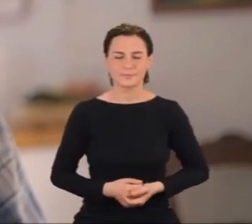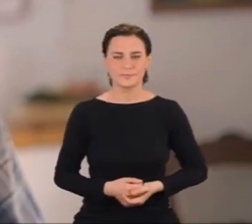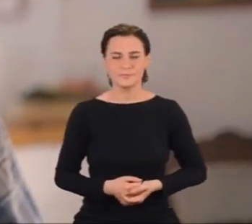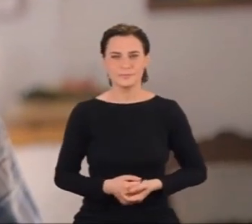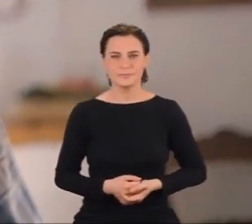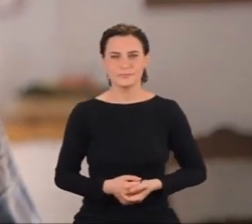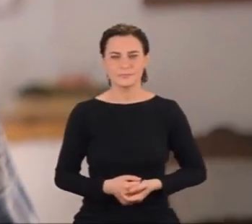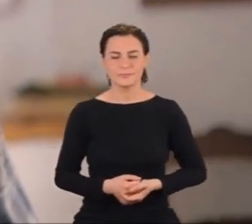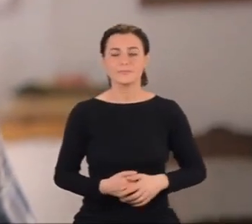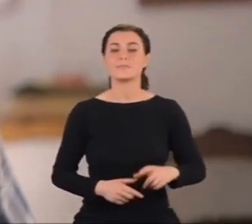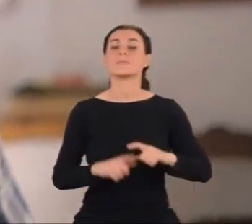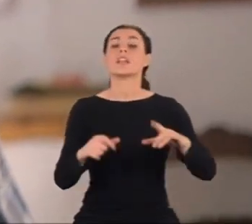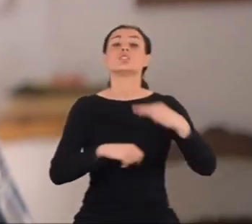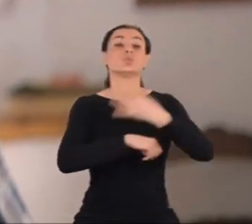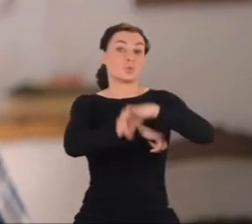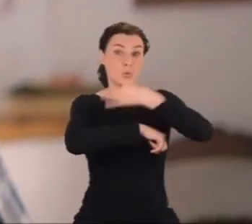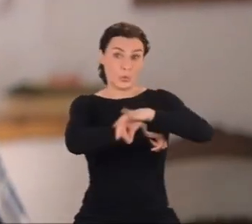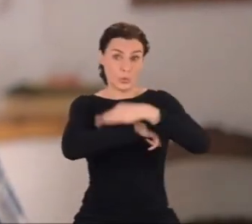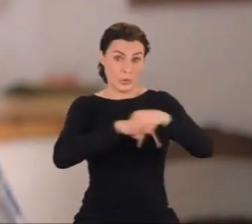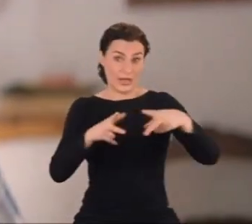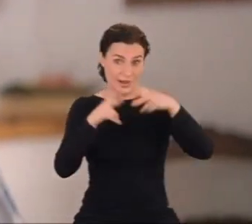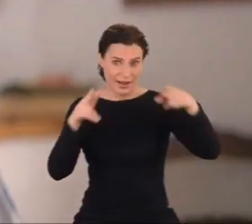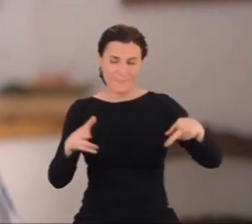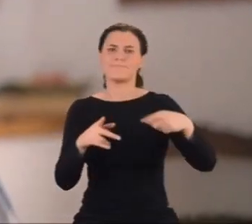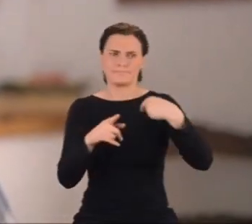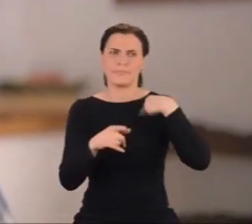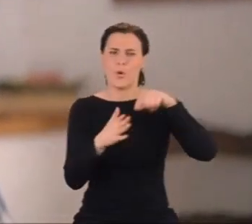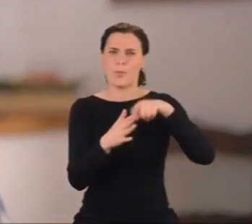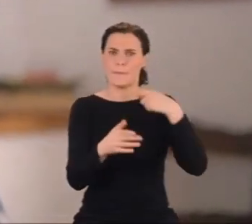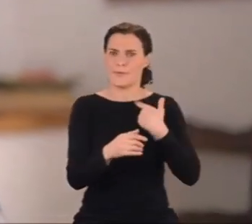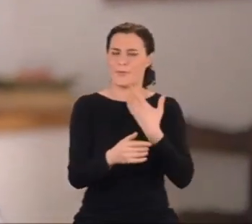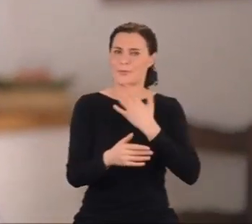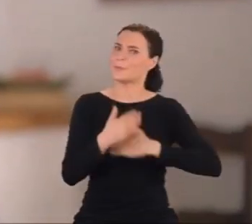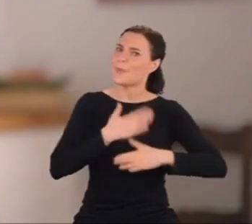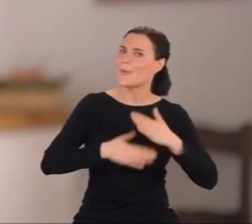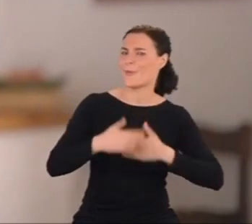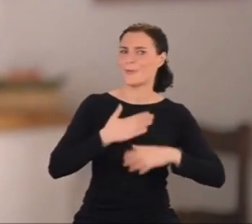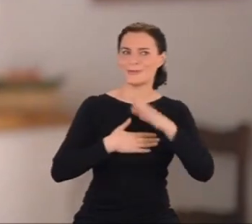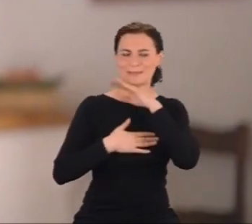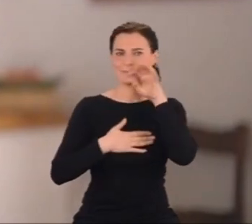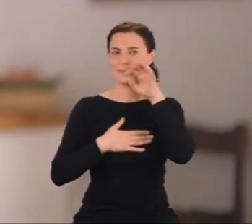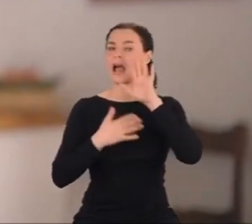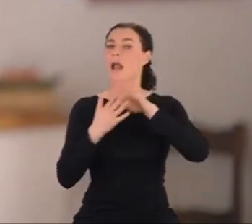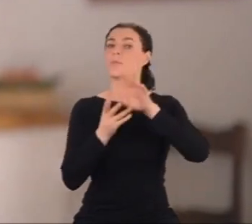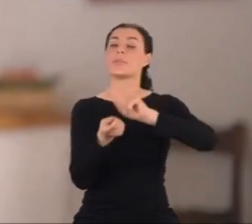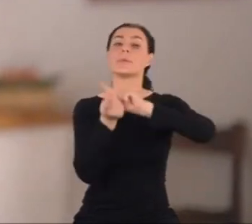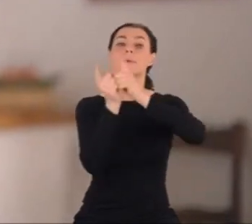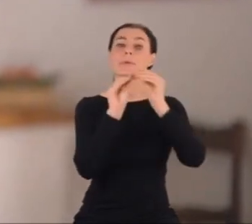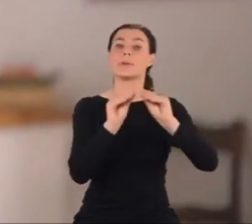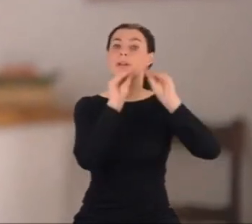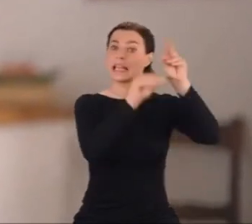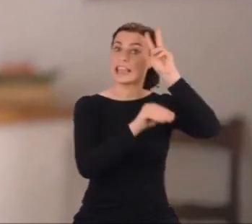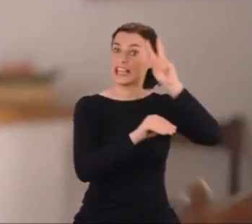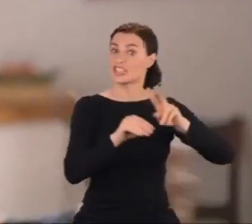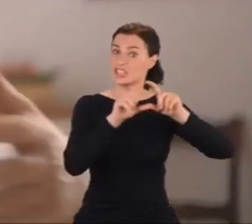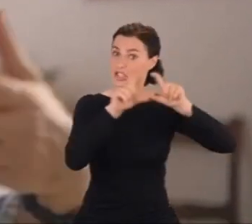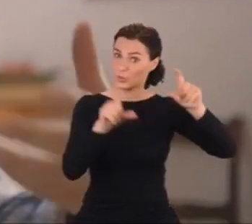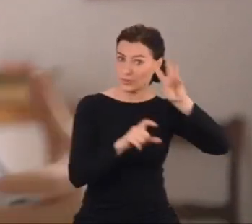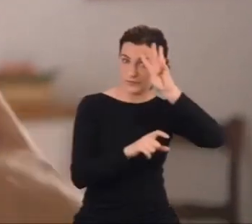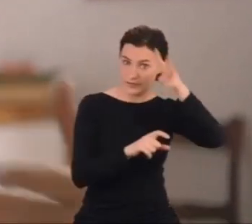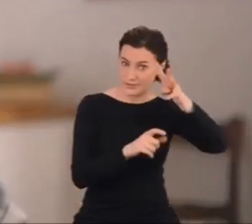Jeszcze na studiach inżynierskich był bardzo pogodny. To się zmieniło, odkąd przeniósł się do Instytutu Fizyki.